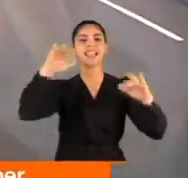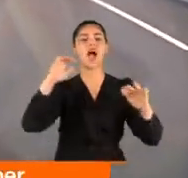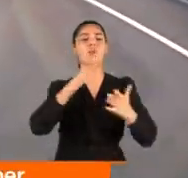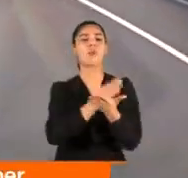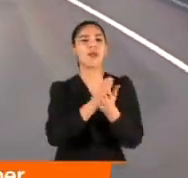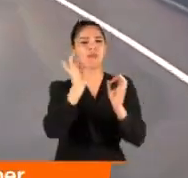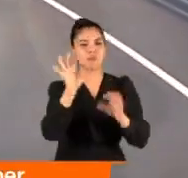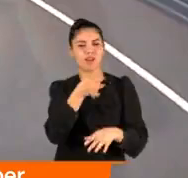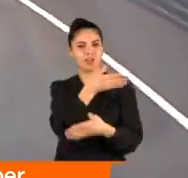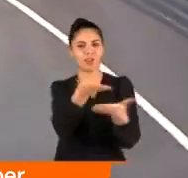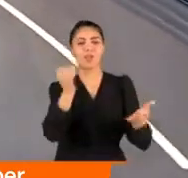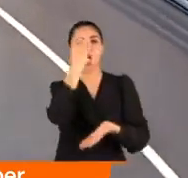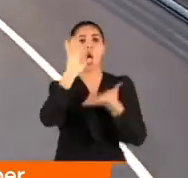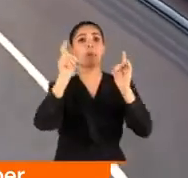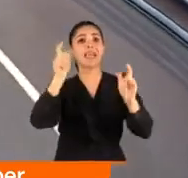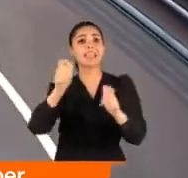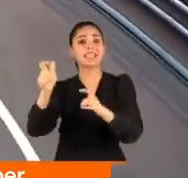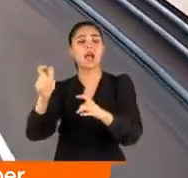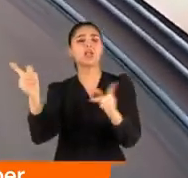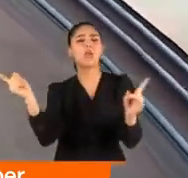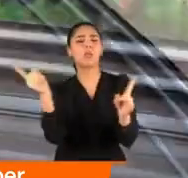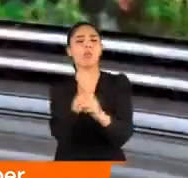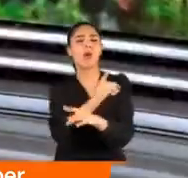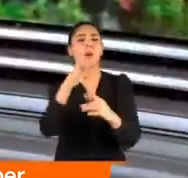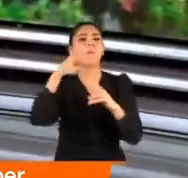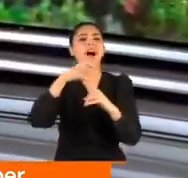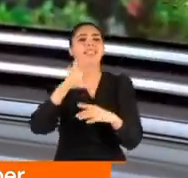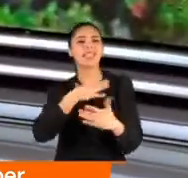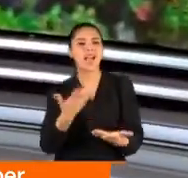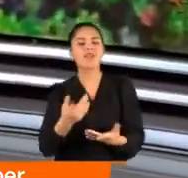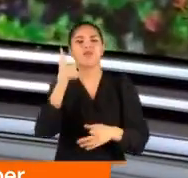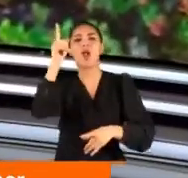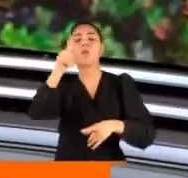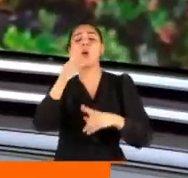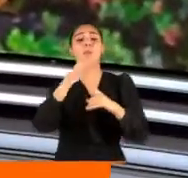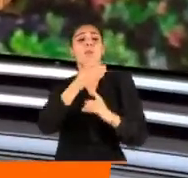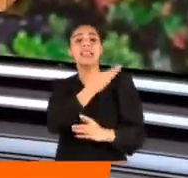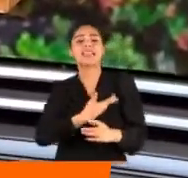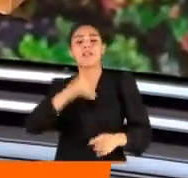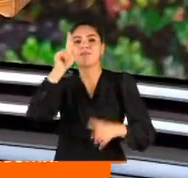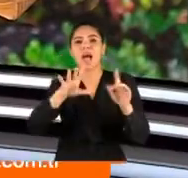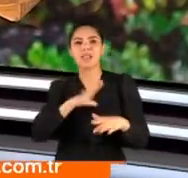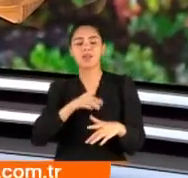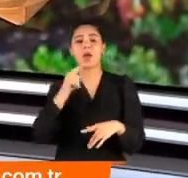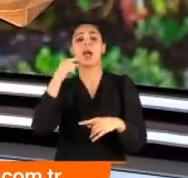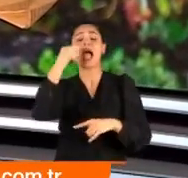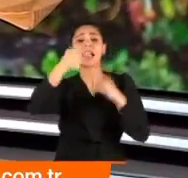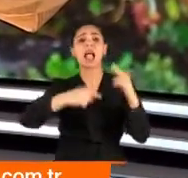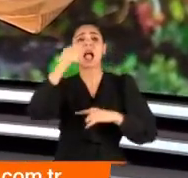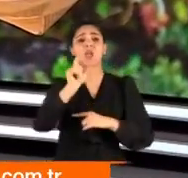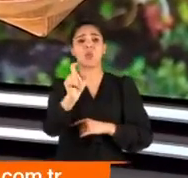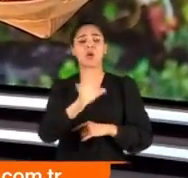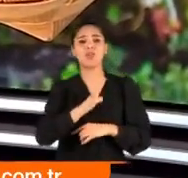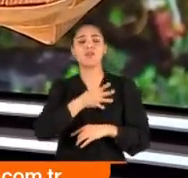Yağmur mevsimindeyiz. Ormanlık alanlarda da çeşit çeşit mantar var. Ve avcısı da çok. Bu yüzden her yıl bu uyarı yapılıyor.